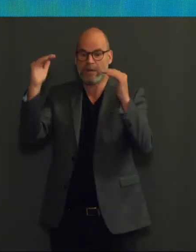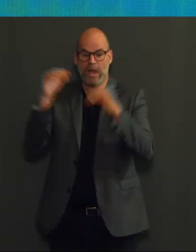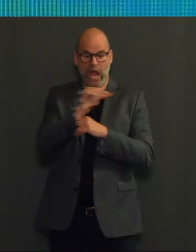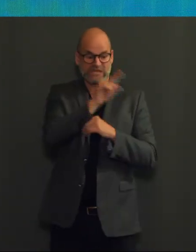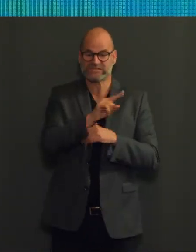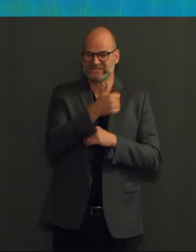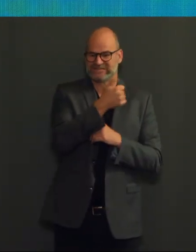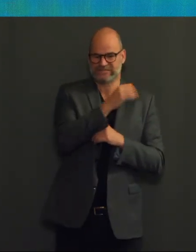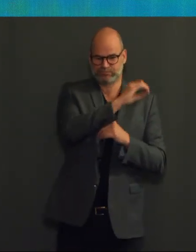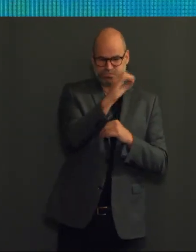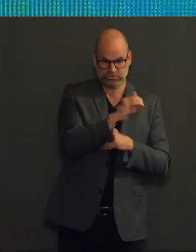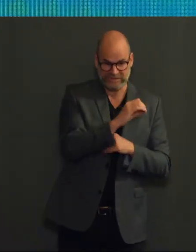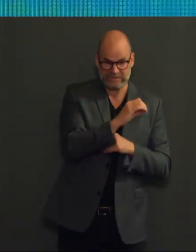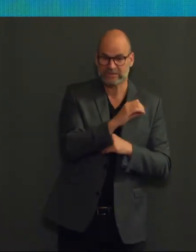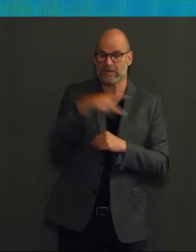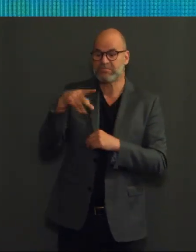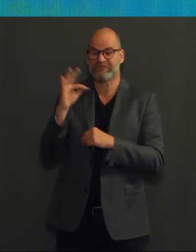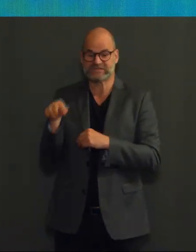93 procent voor Pfizer.